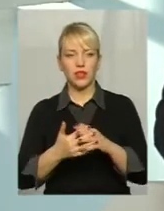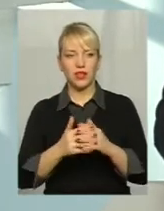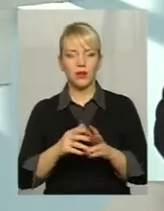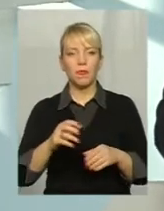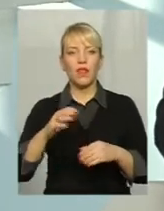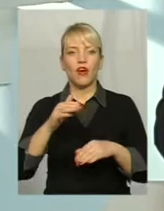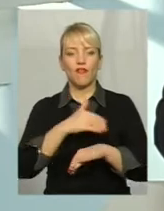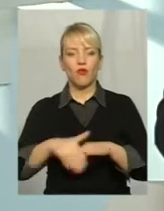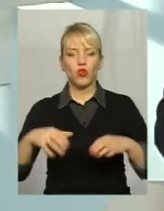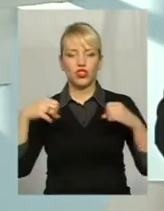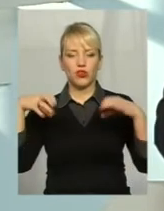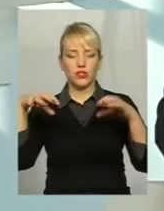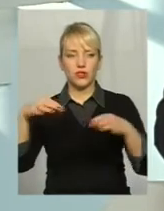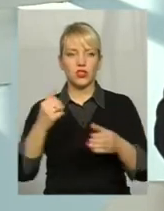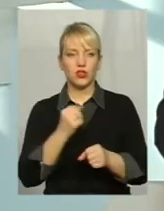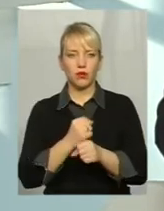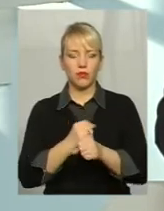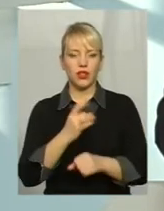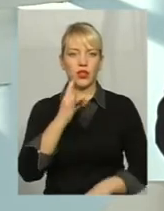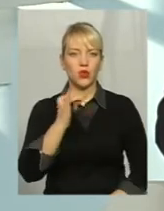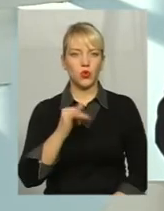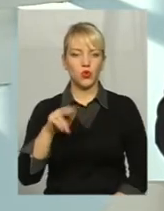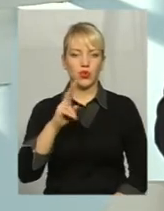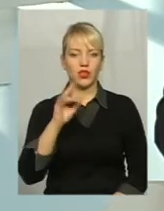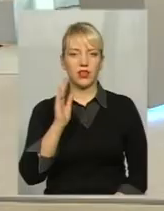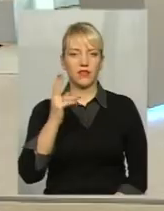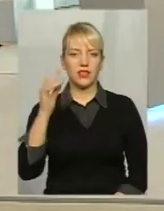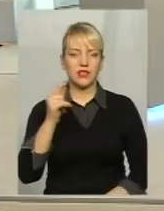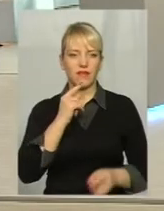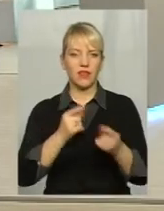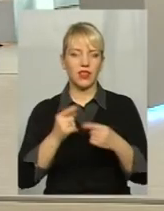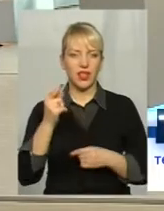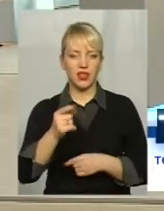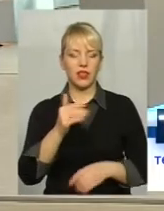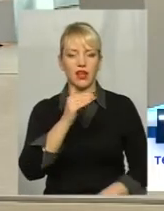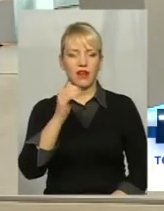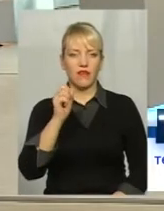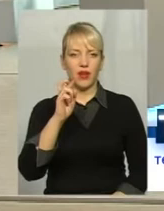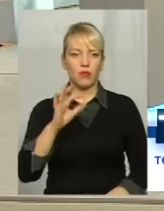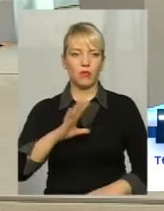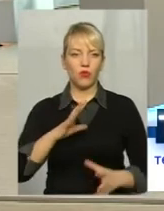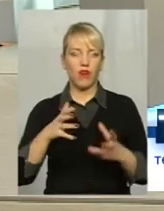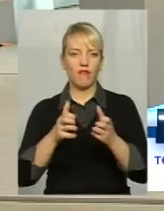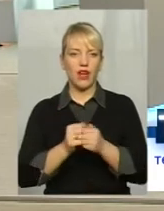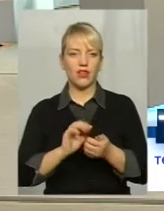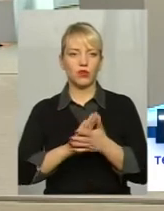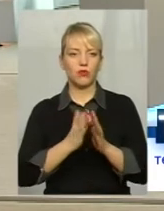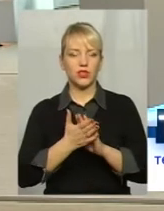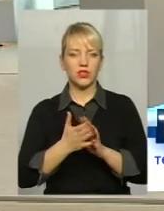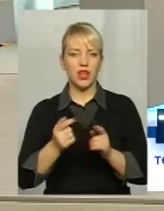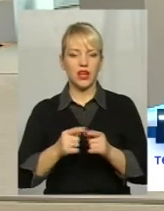освітлення зробили Село Рудківці віддалене ФАБ був, я кажу, в аварійному стані Ми